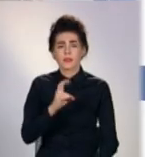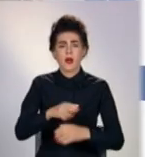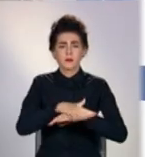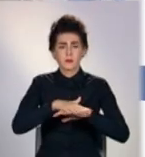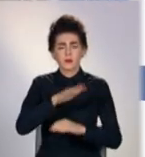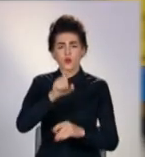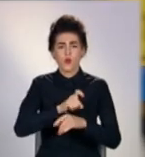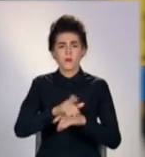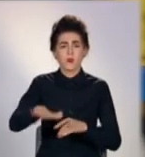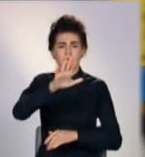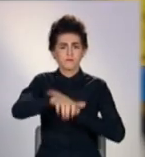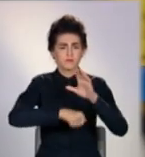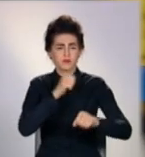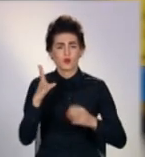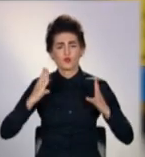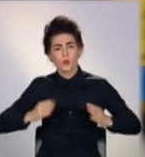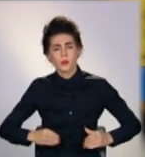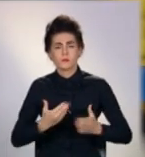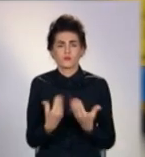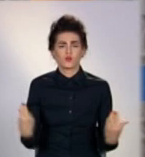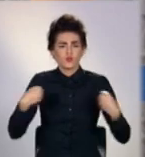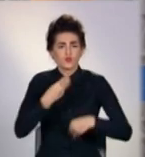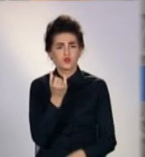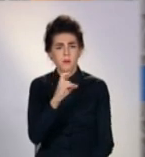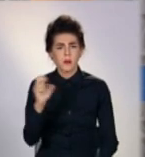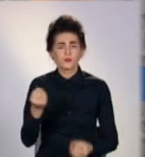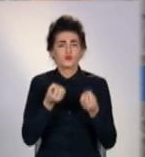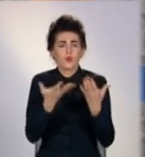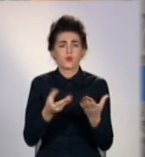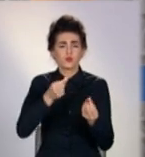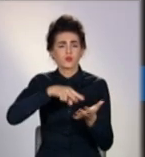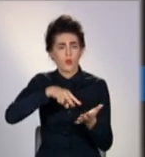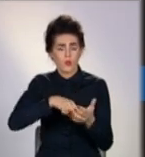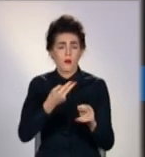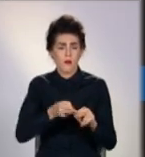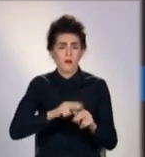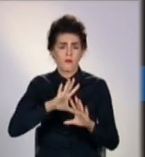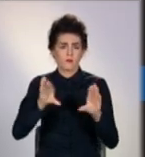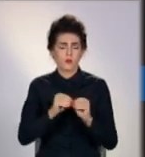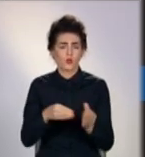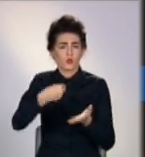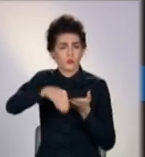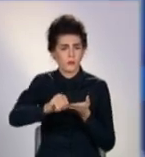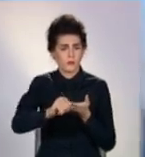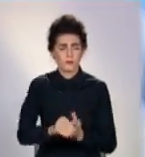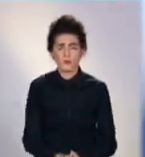Донбасу зріс попит на пуховики та шуби. Скільки грошей за новий образ готові віддати українки?